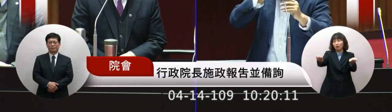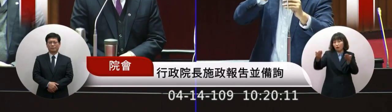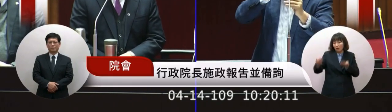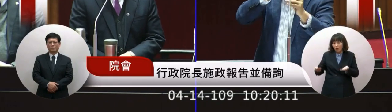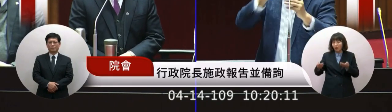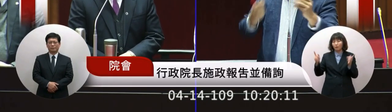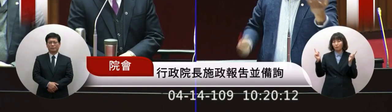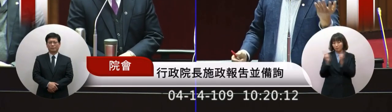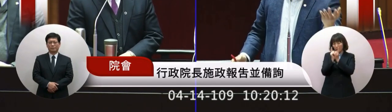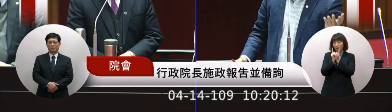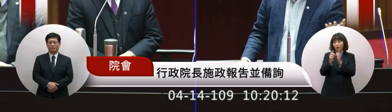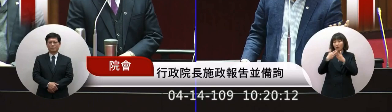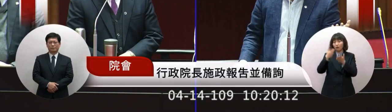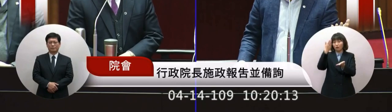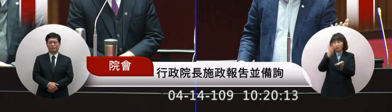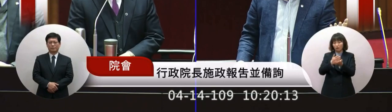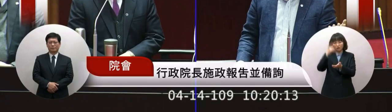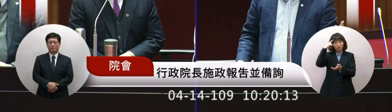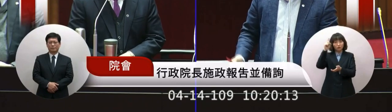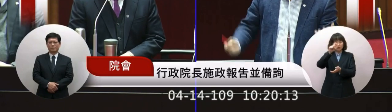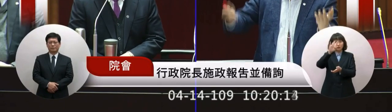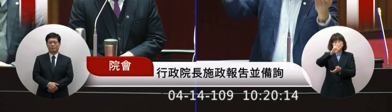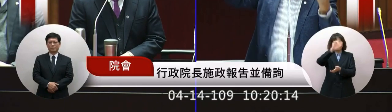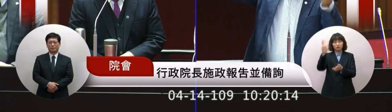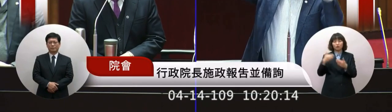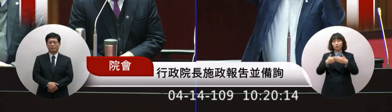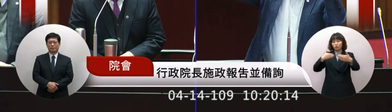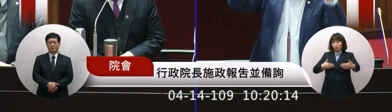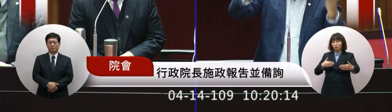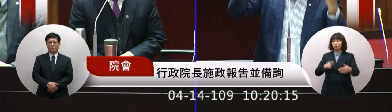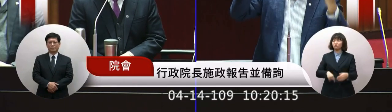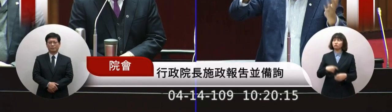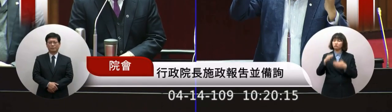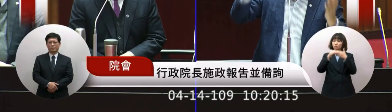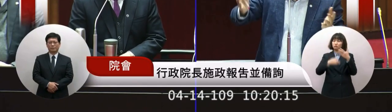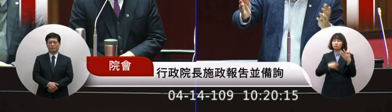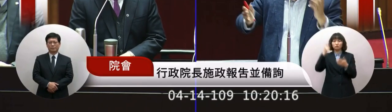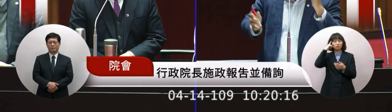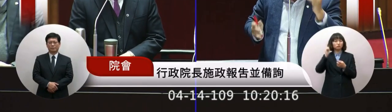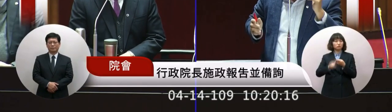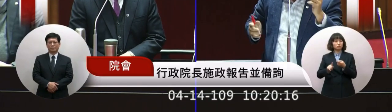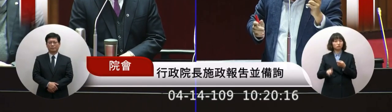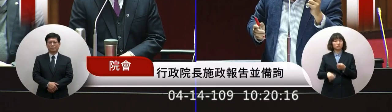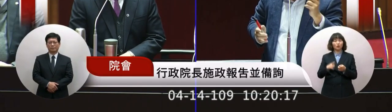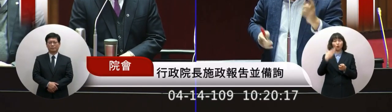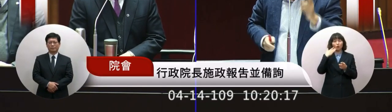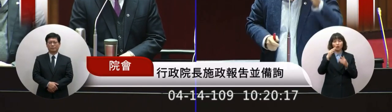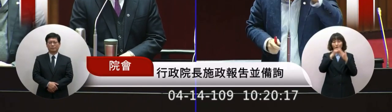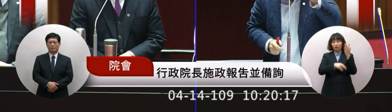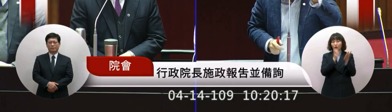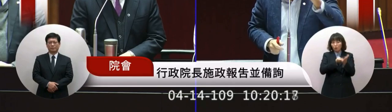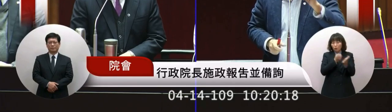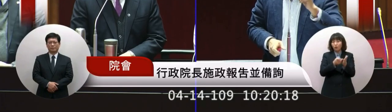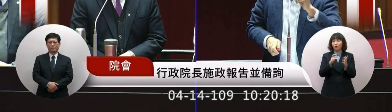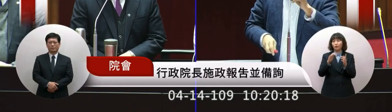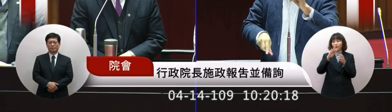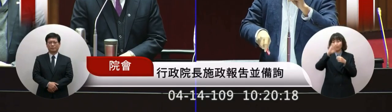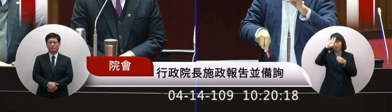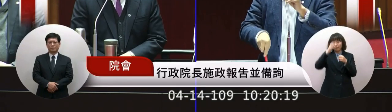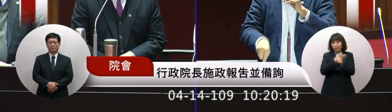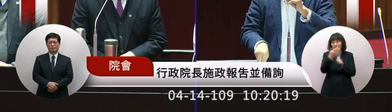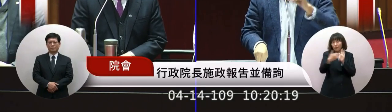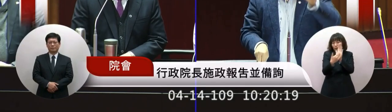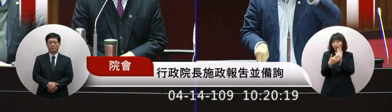於十四天我有道理如果說為了嚴格來防疫這是有道理的我現在